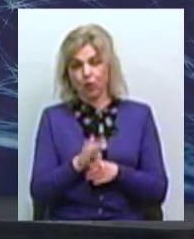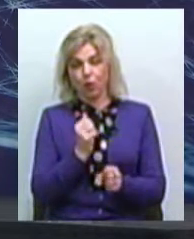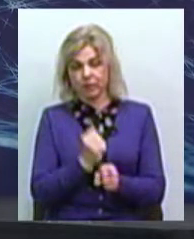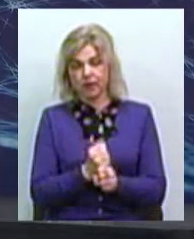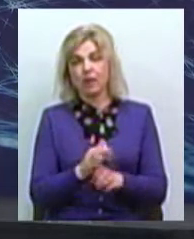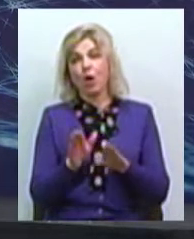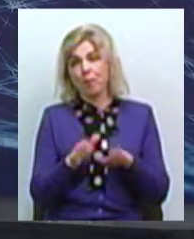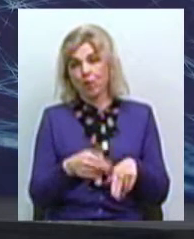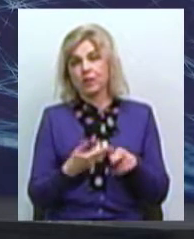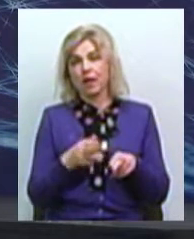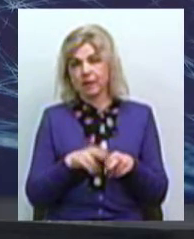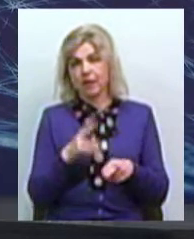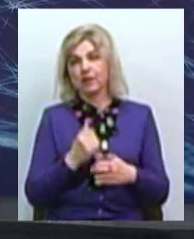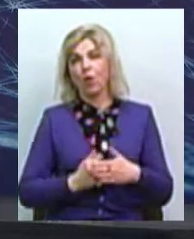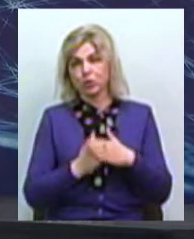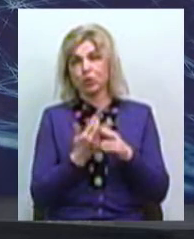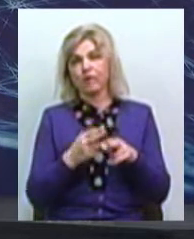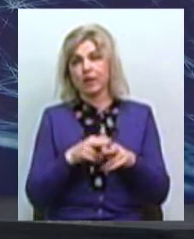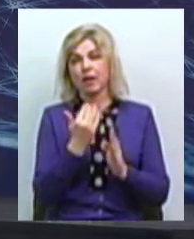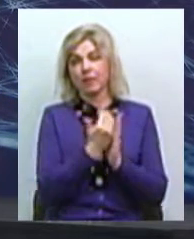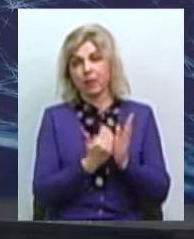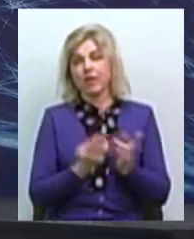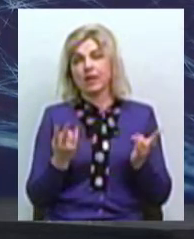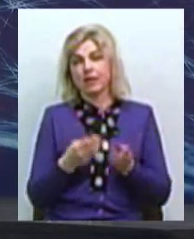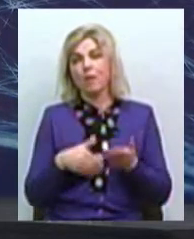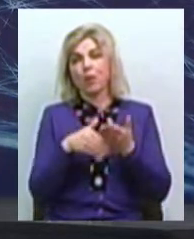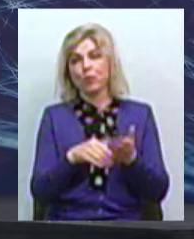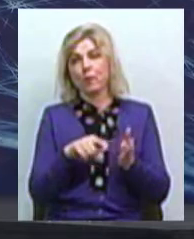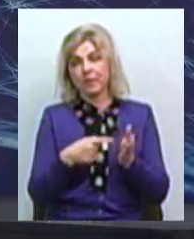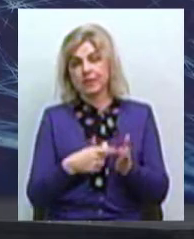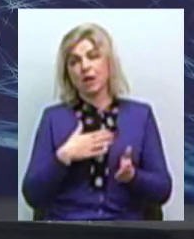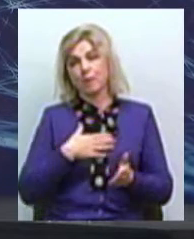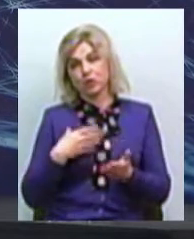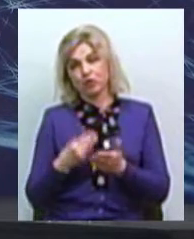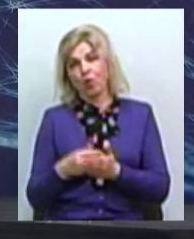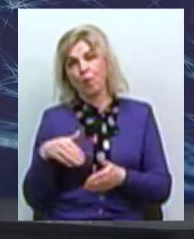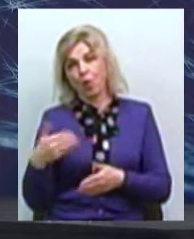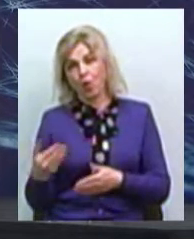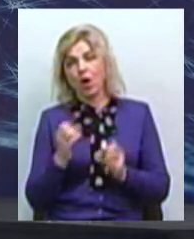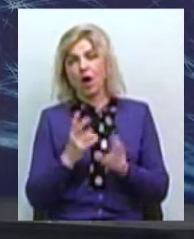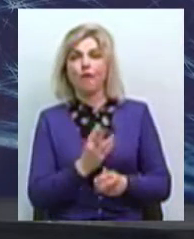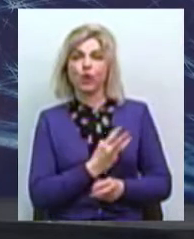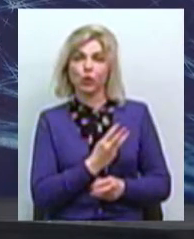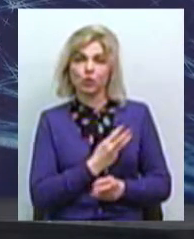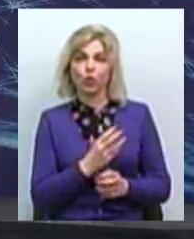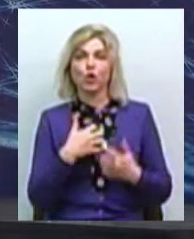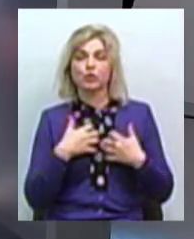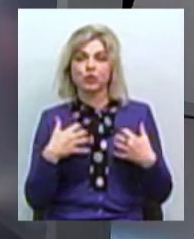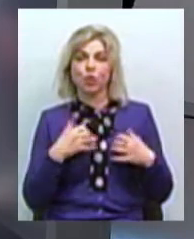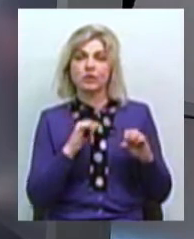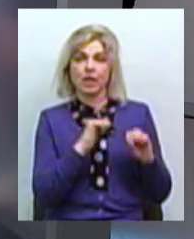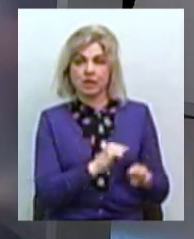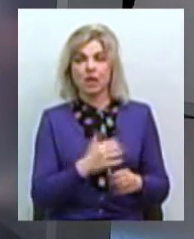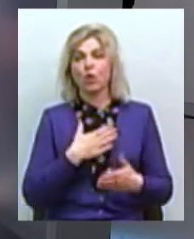після цього на основі цієї програми потрібно допомогти місту. Ми, зі свого боку, як волонтери, зоозахисники, залюбки, будемо